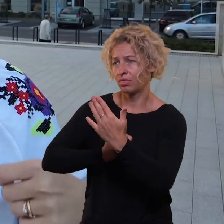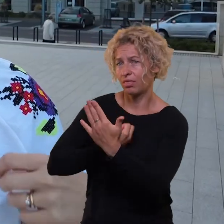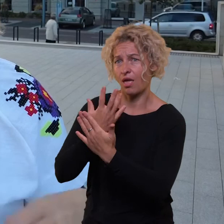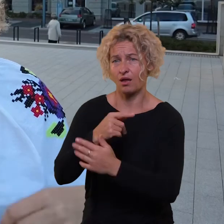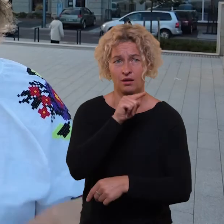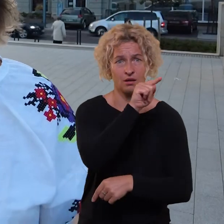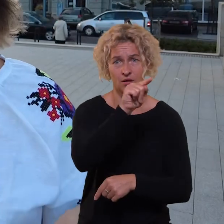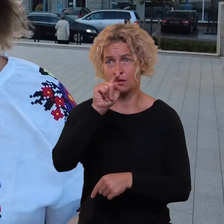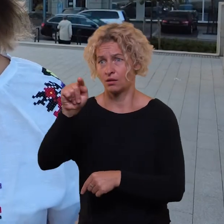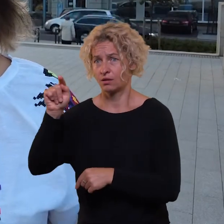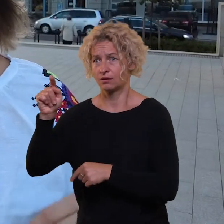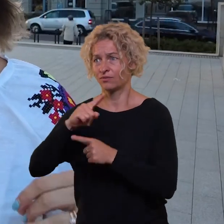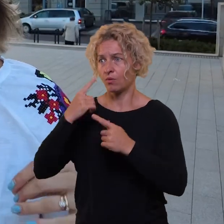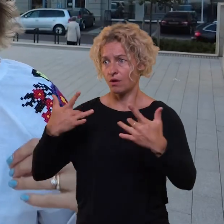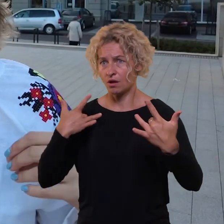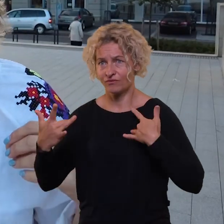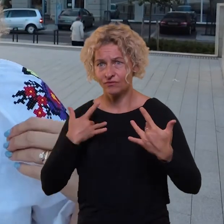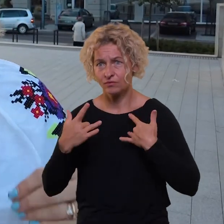žmonių, talentungų aktorių.